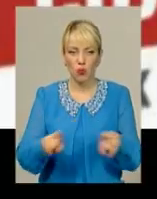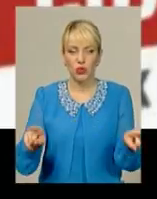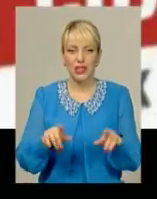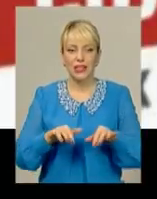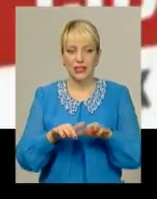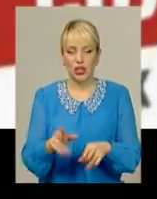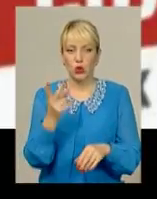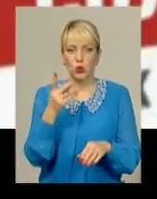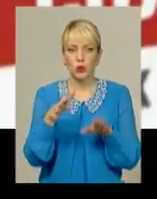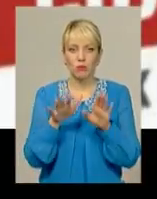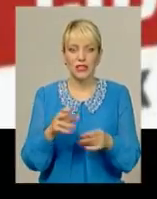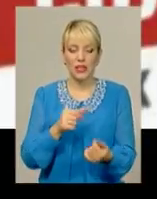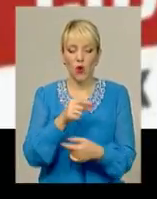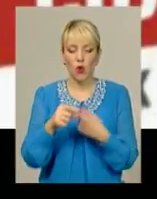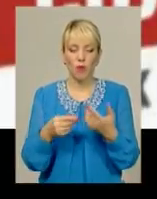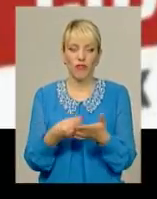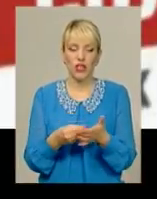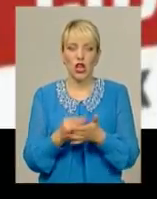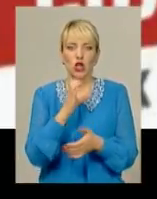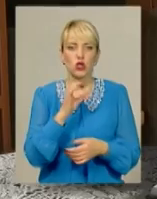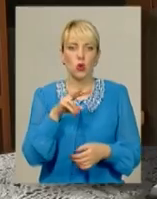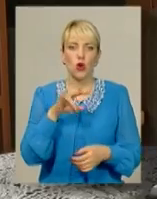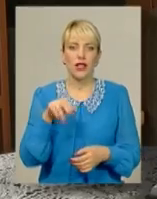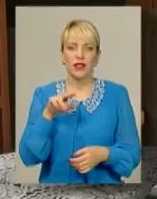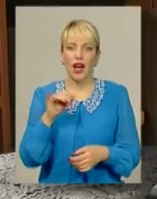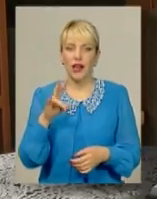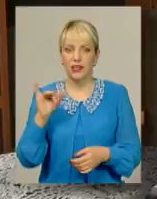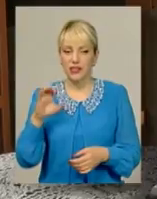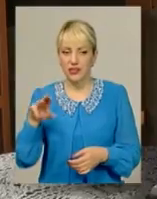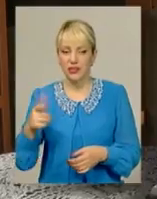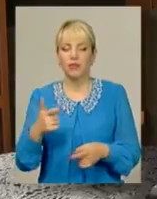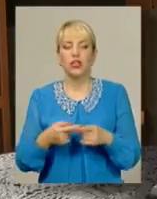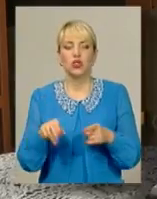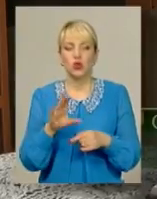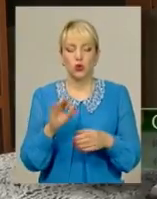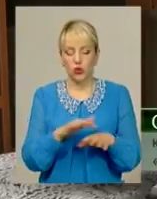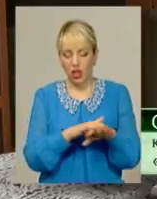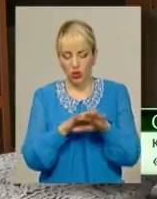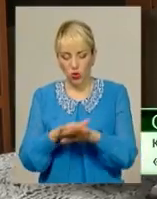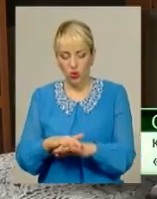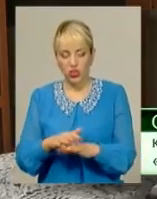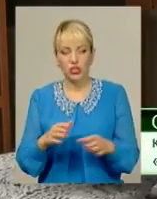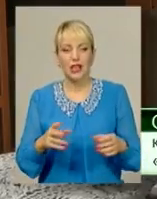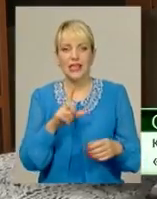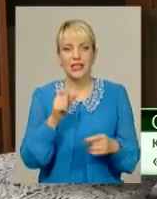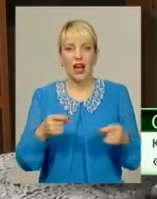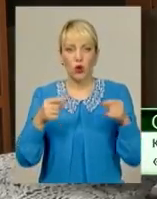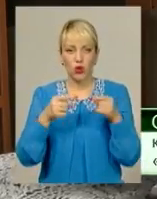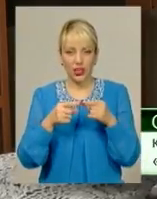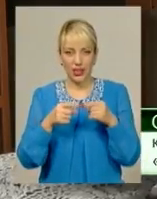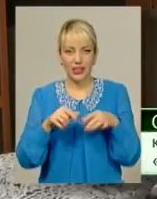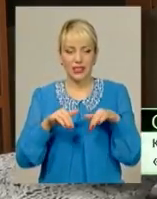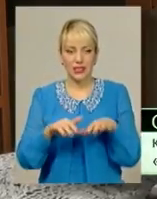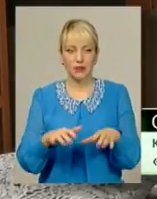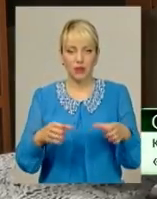Другий щабель за обігом фінансів посідає партія «Солідарність». Стосовно надходжень партії за конкретні справи, це все спонсорські